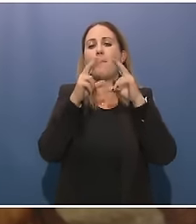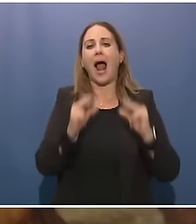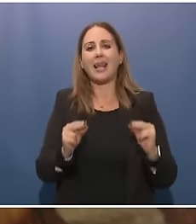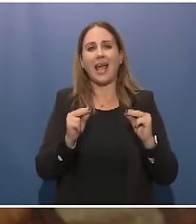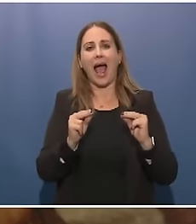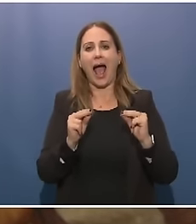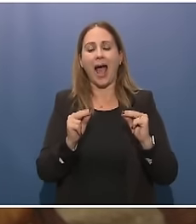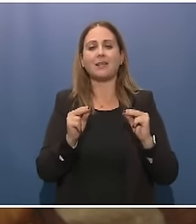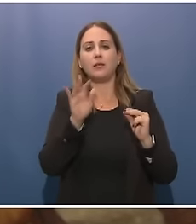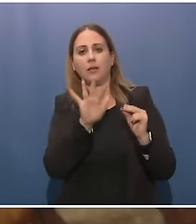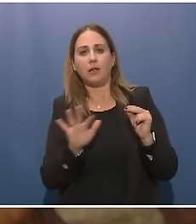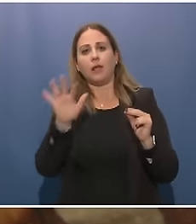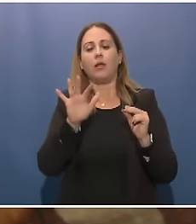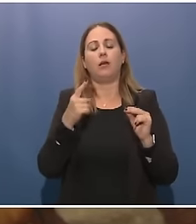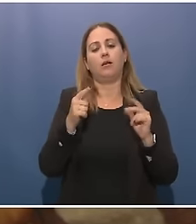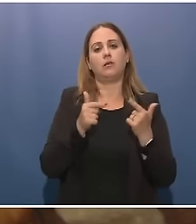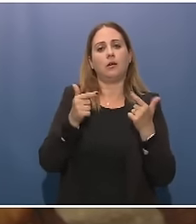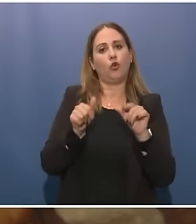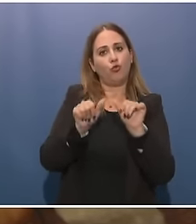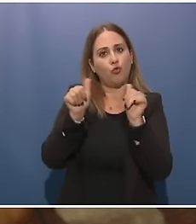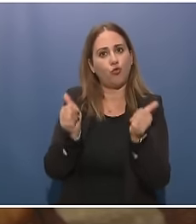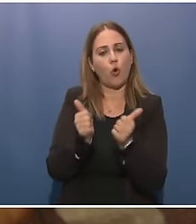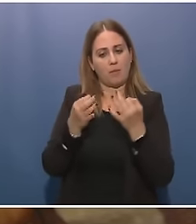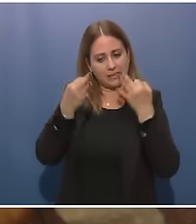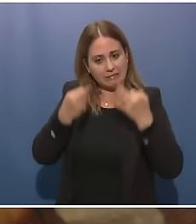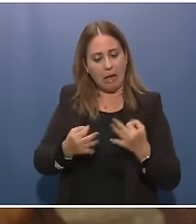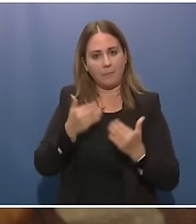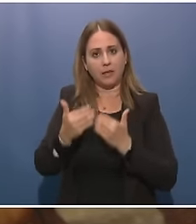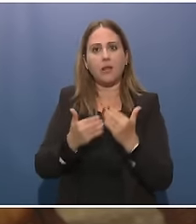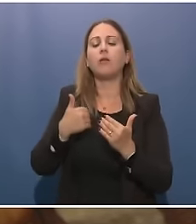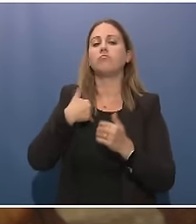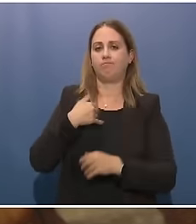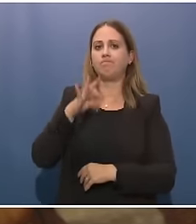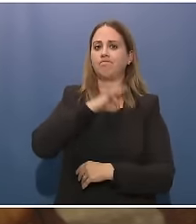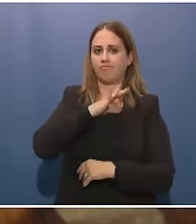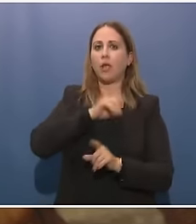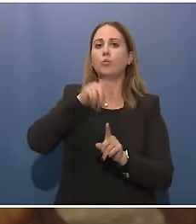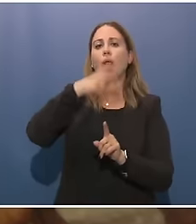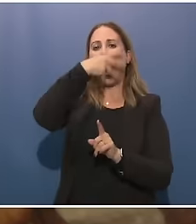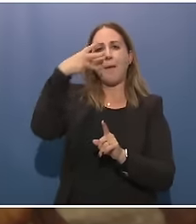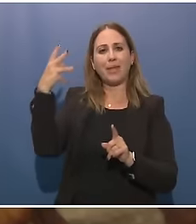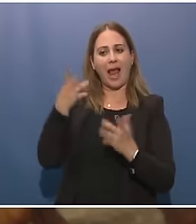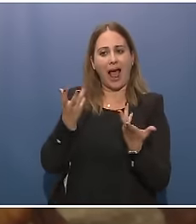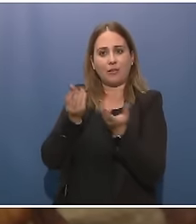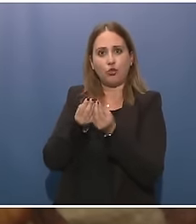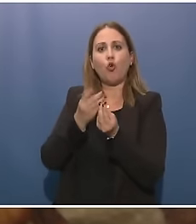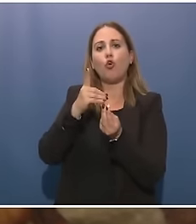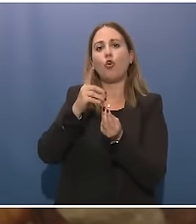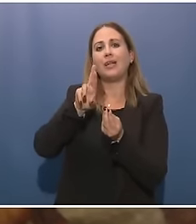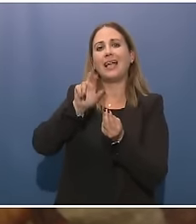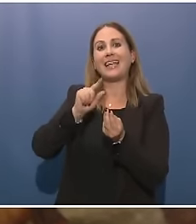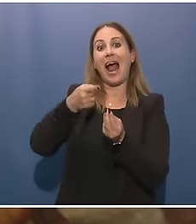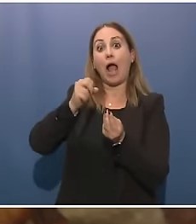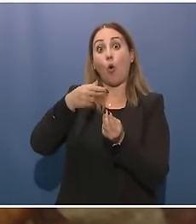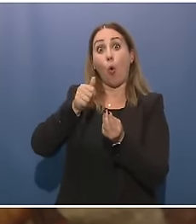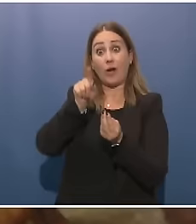sono interessato a lavorare con l'amiraglio Dragona, che sarà il prossimo